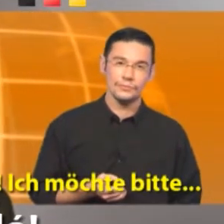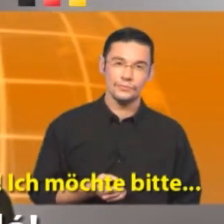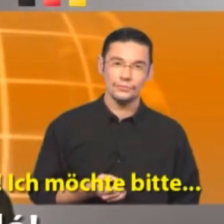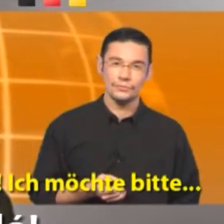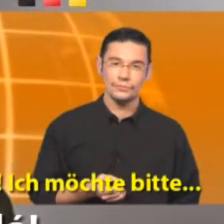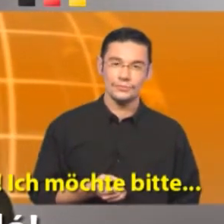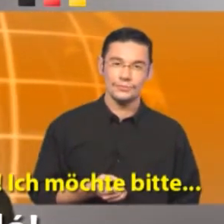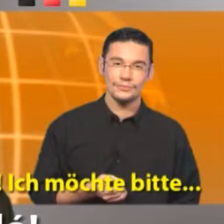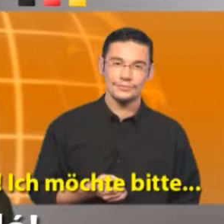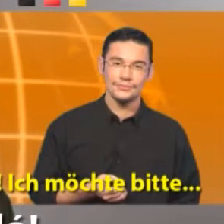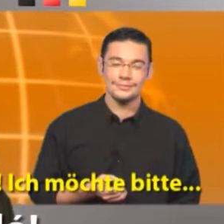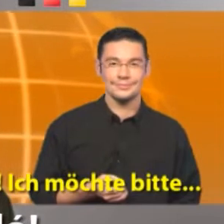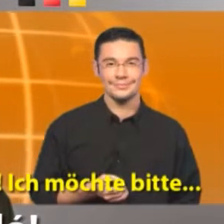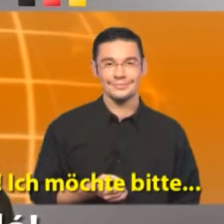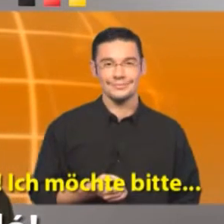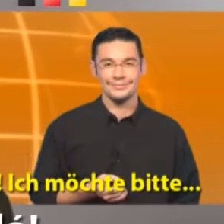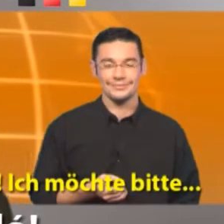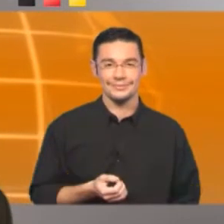podría hablar con